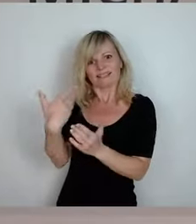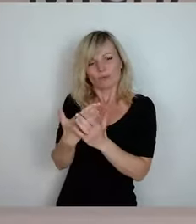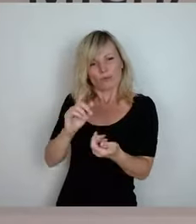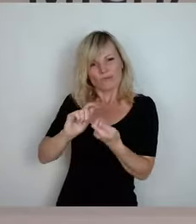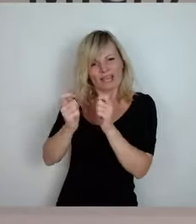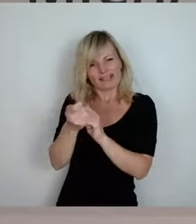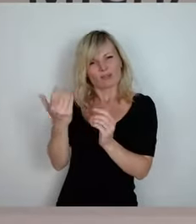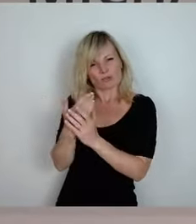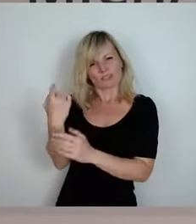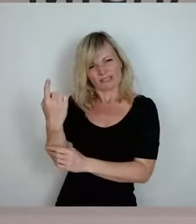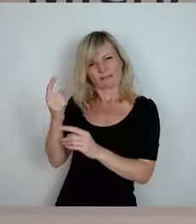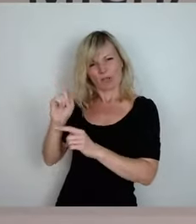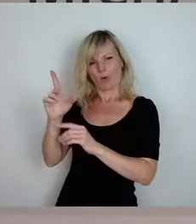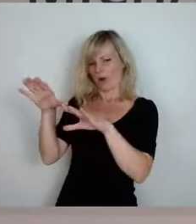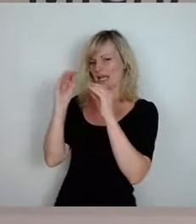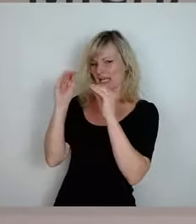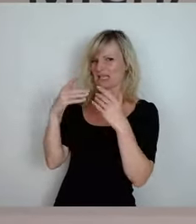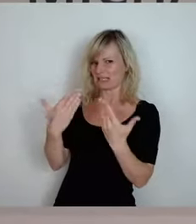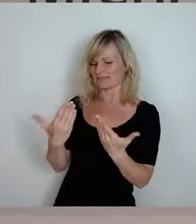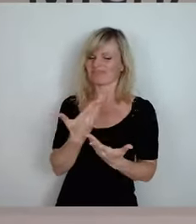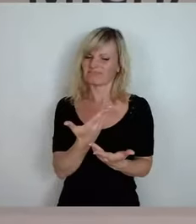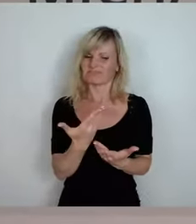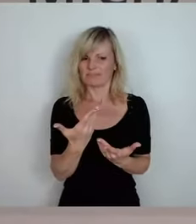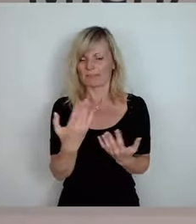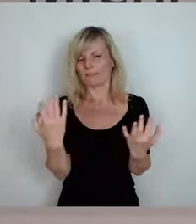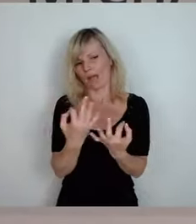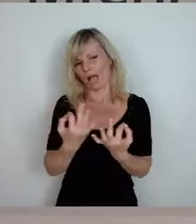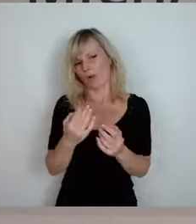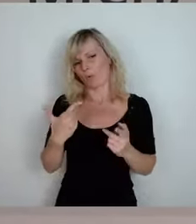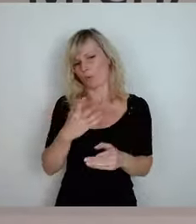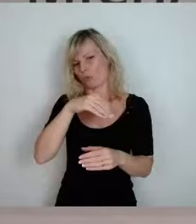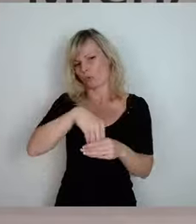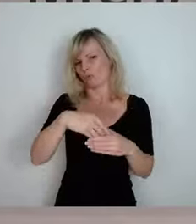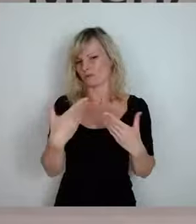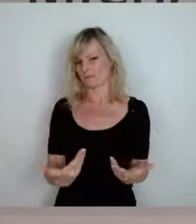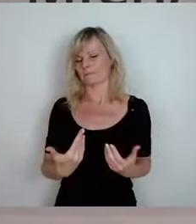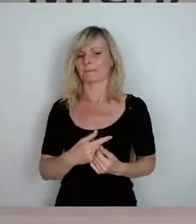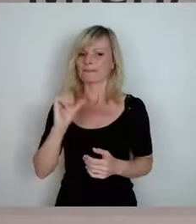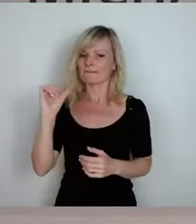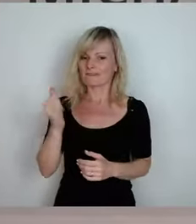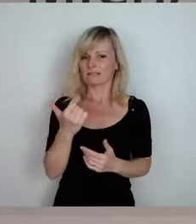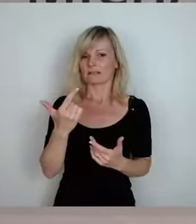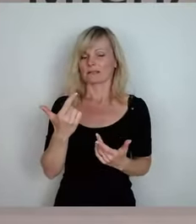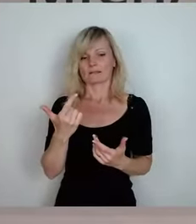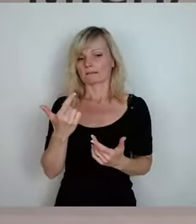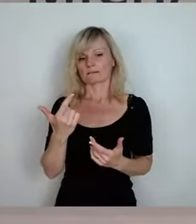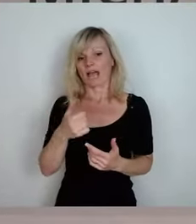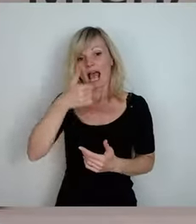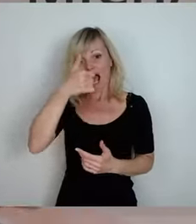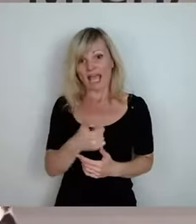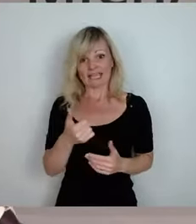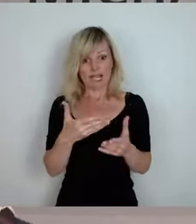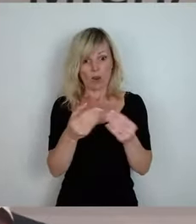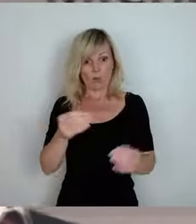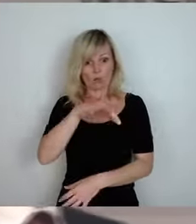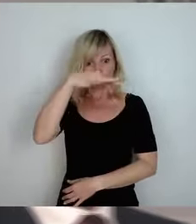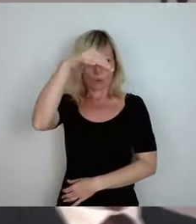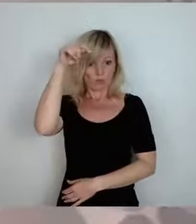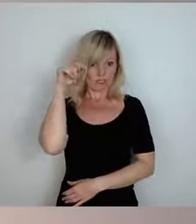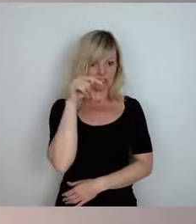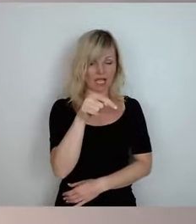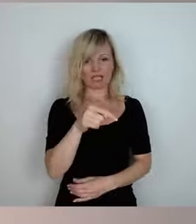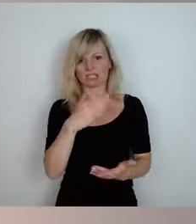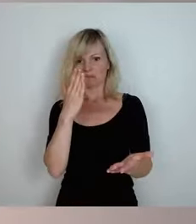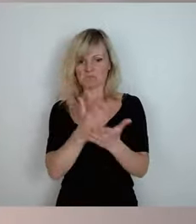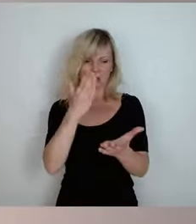bisschen erlebt. Und das braucht es auch. Also es sind wieder, wie so oft, nicht die eine einzige Lösung, den Knoten, den man durchschlagen